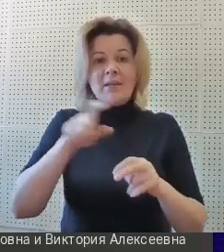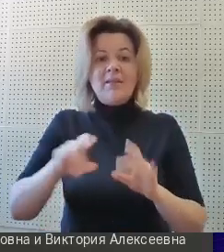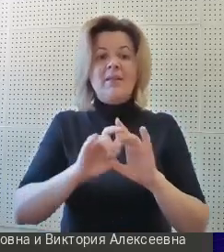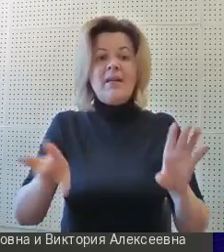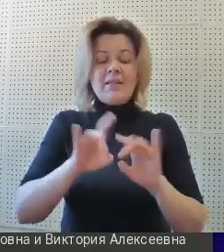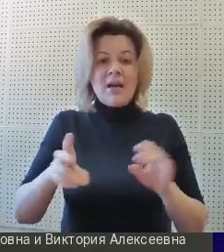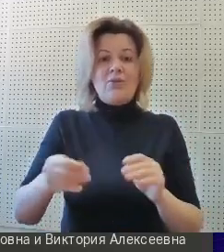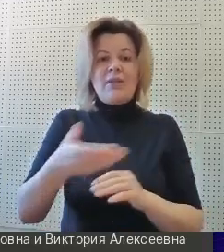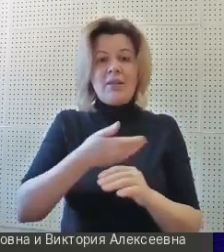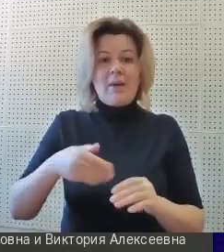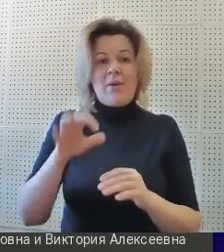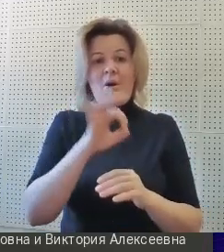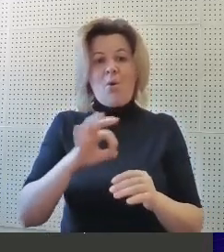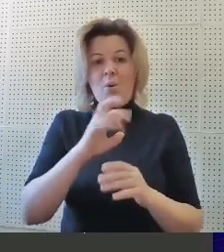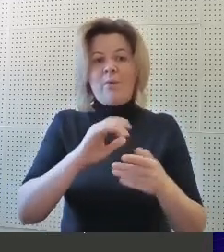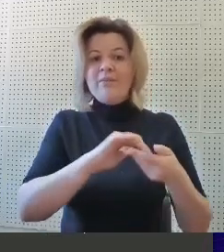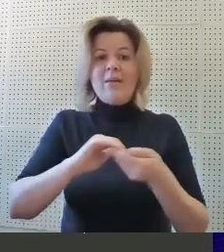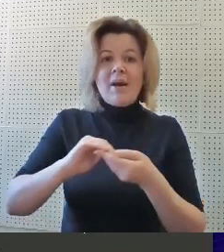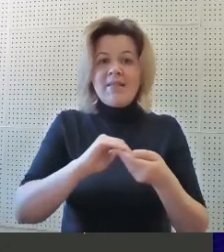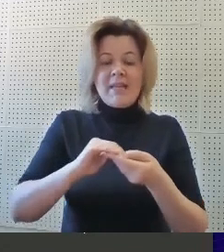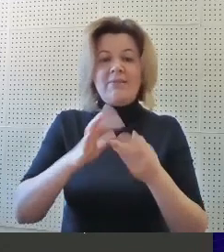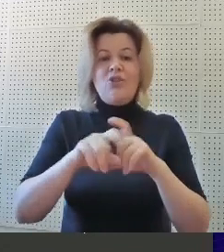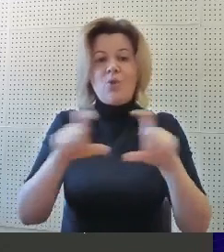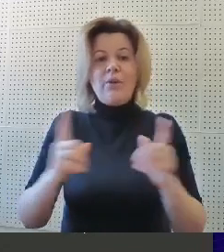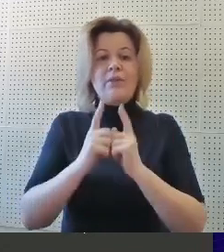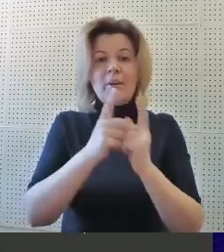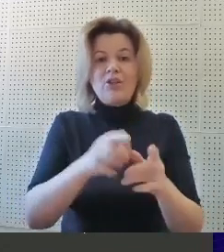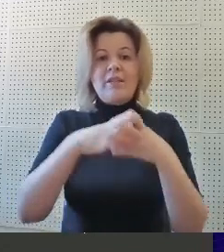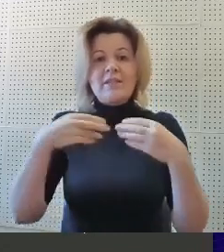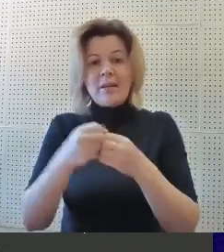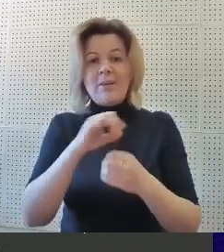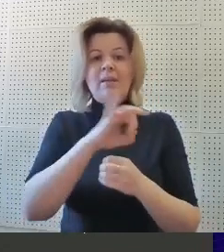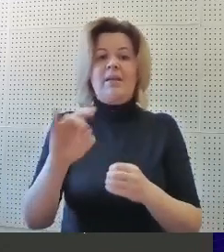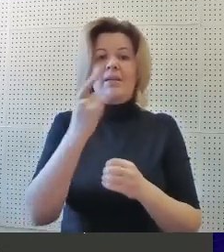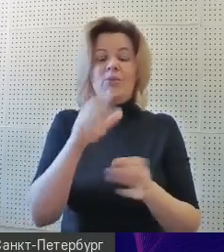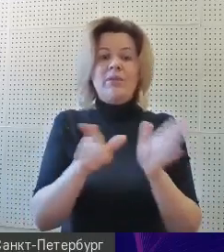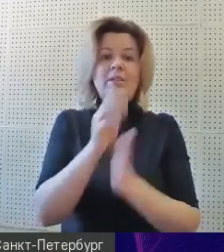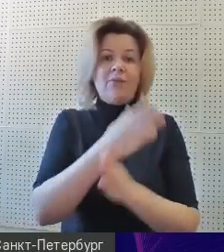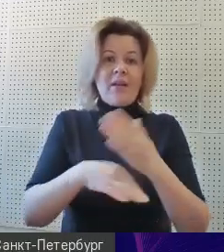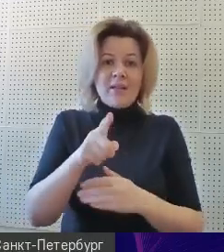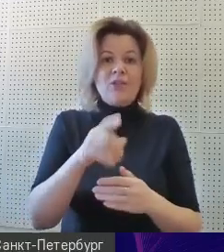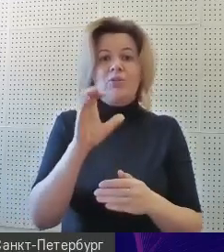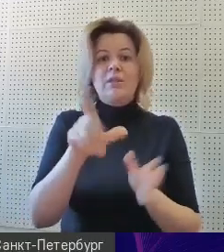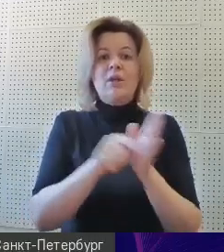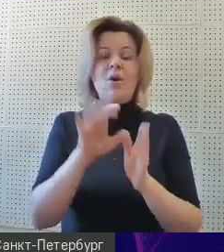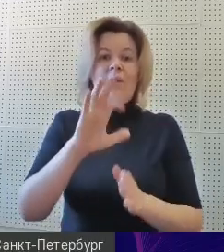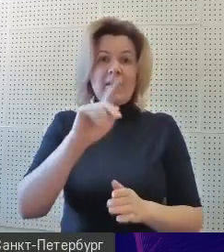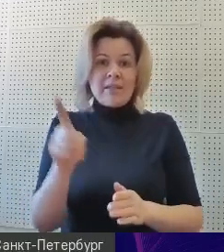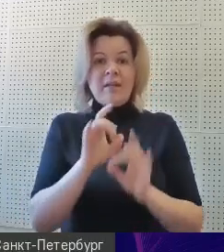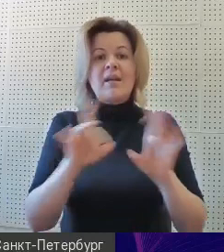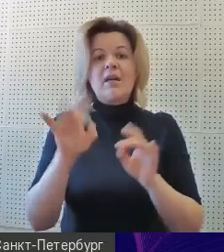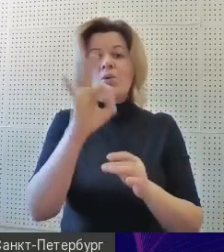об опыте сетевого взаимодействия в школьном сопровождении семьи и ребенка с инвалидностью и ОВС, и о